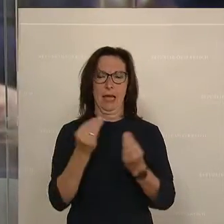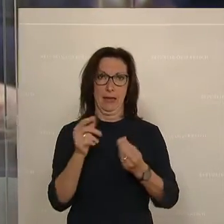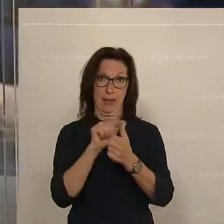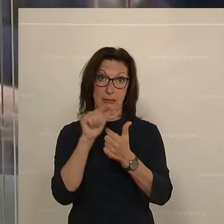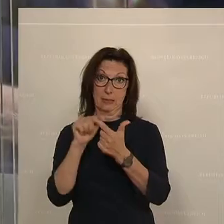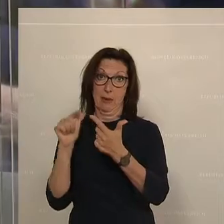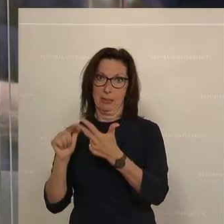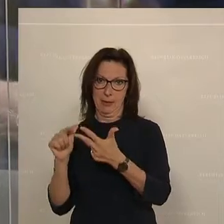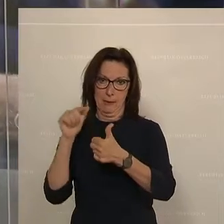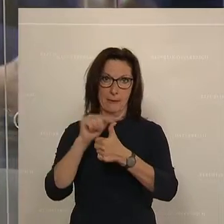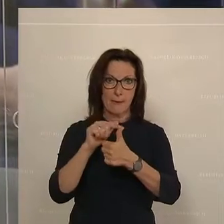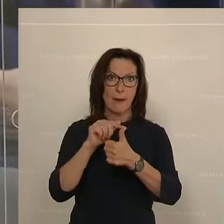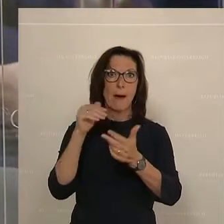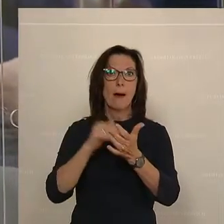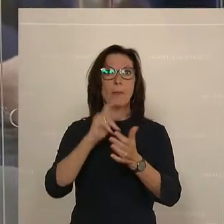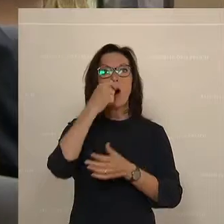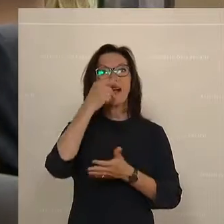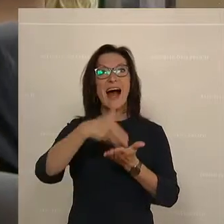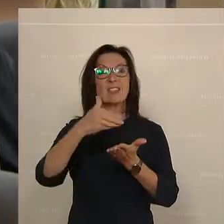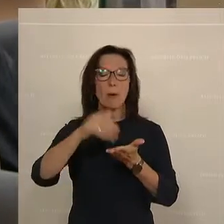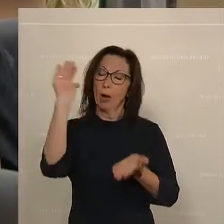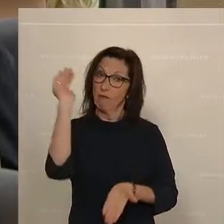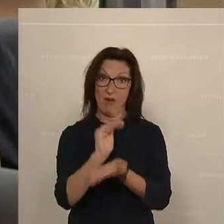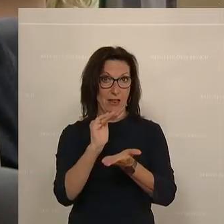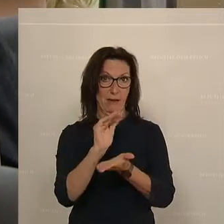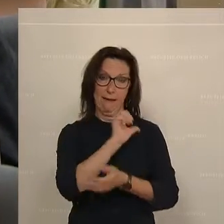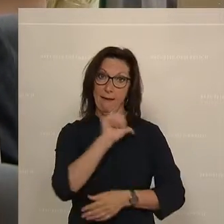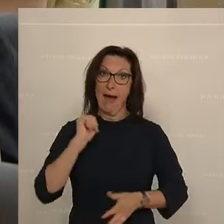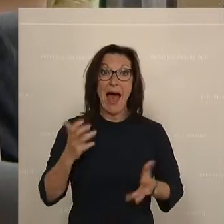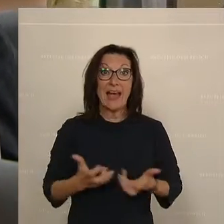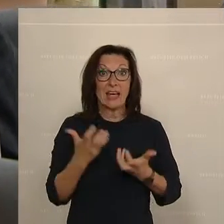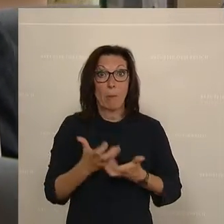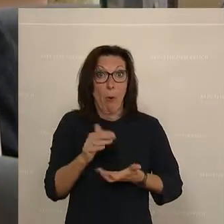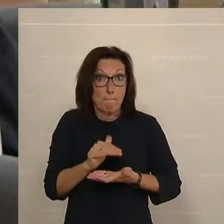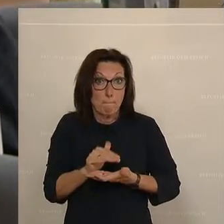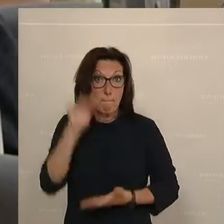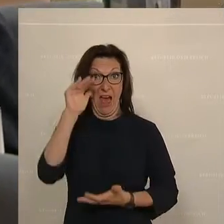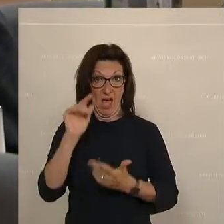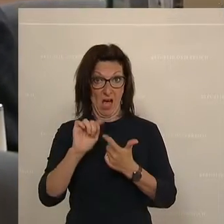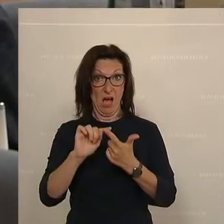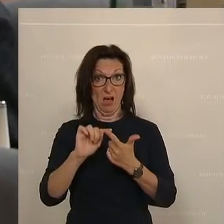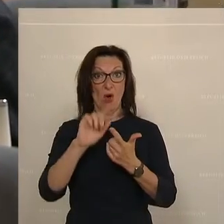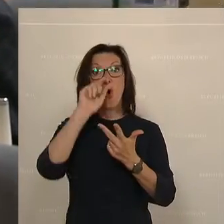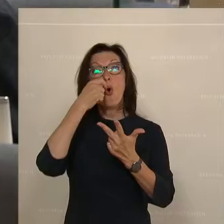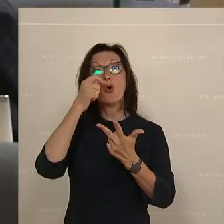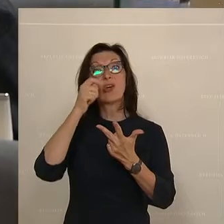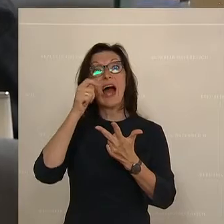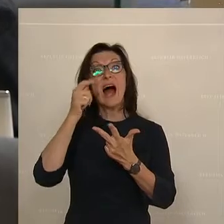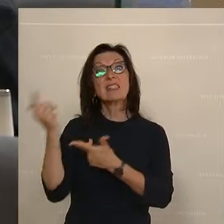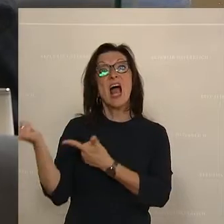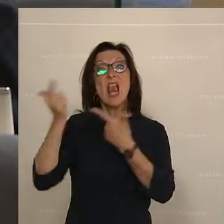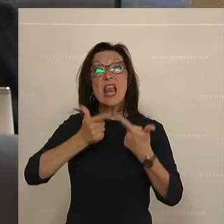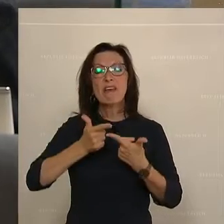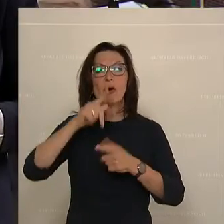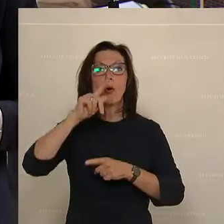eine Reduktion des Gasverbrauchs, wir müssen die eigene Produktion erhöhen und die Gaslieferländer diversifizieren. Und auf